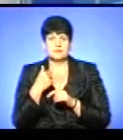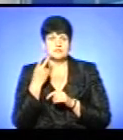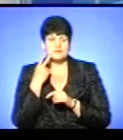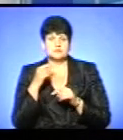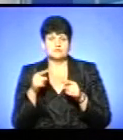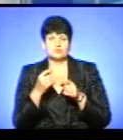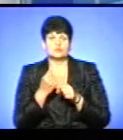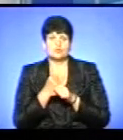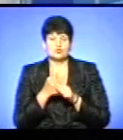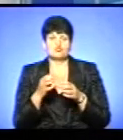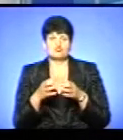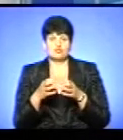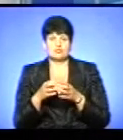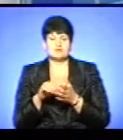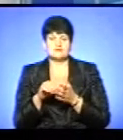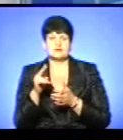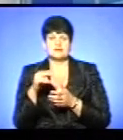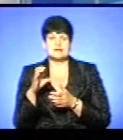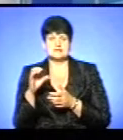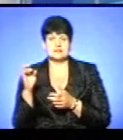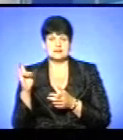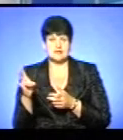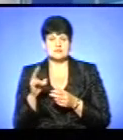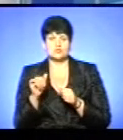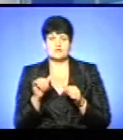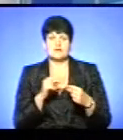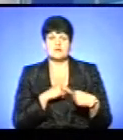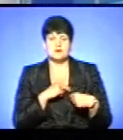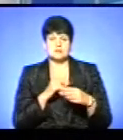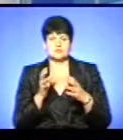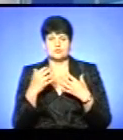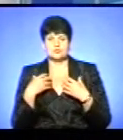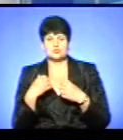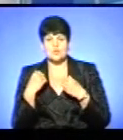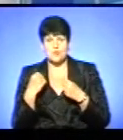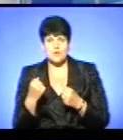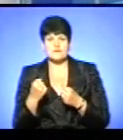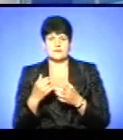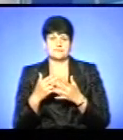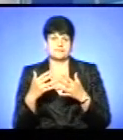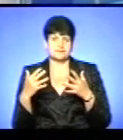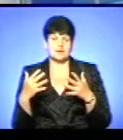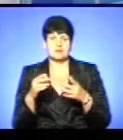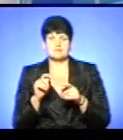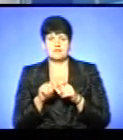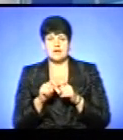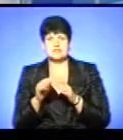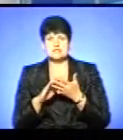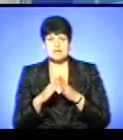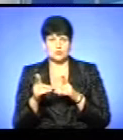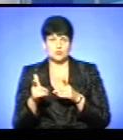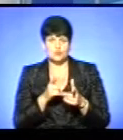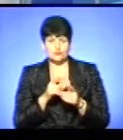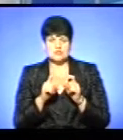створювали робочу групу, якраз представників ДСНС, управління праці, охорони здоров'я, а також Держпродспоживслужби. Ми там перевіряли стан готовності у здоров'ячий